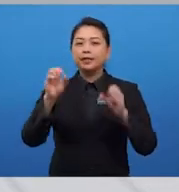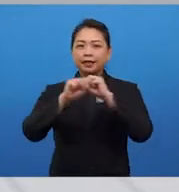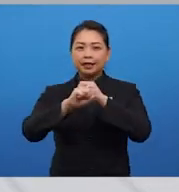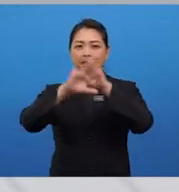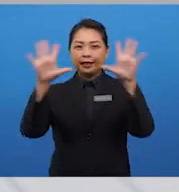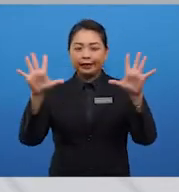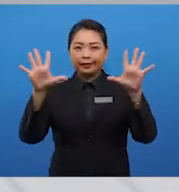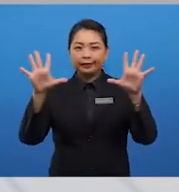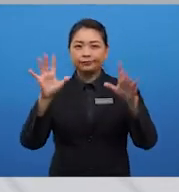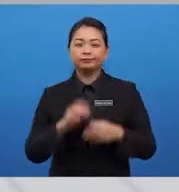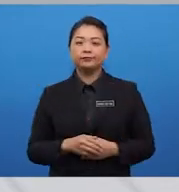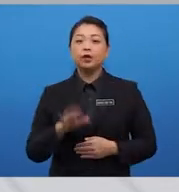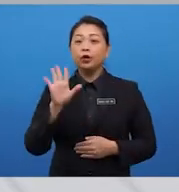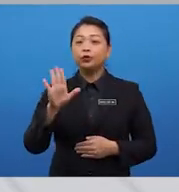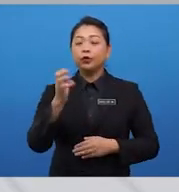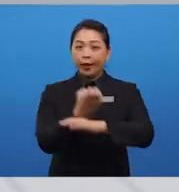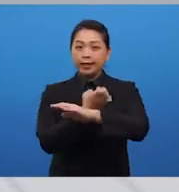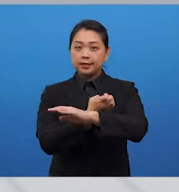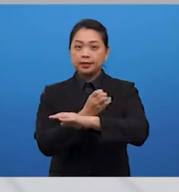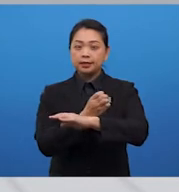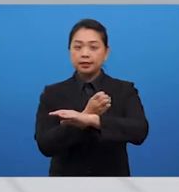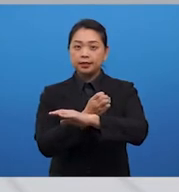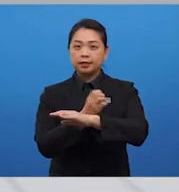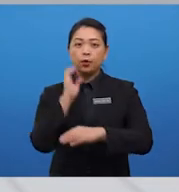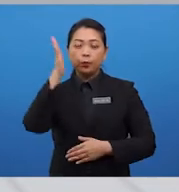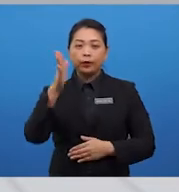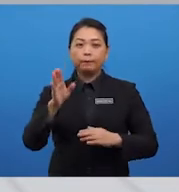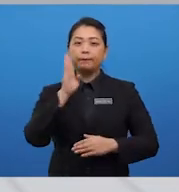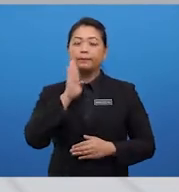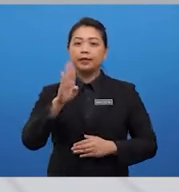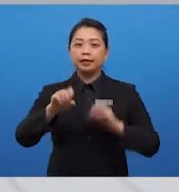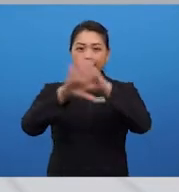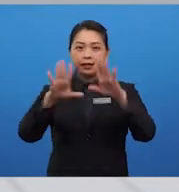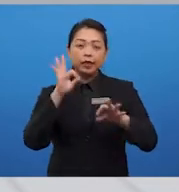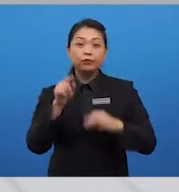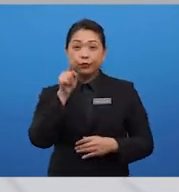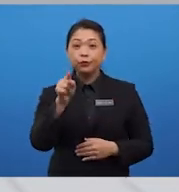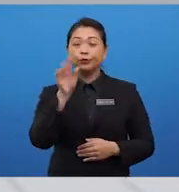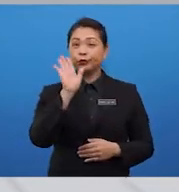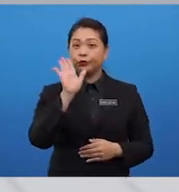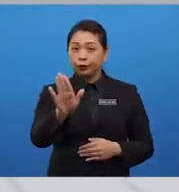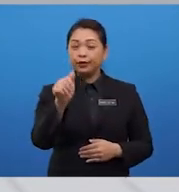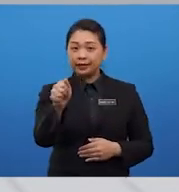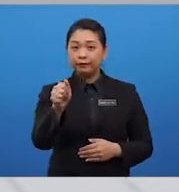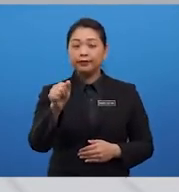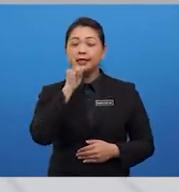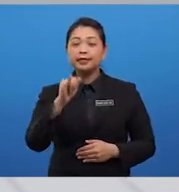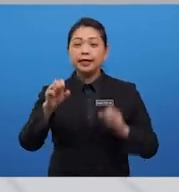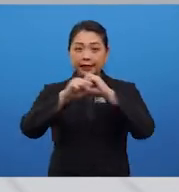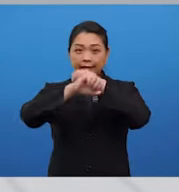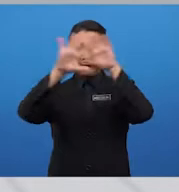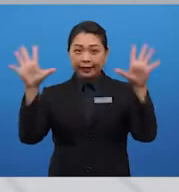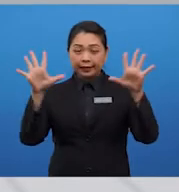Your writing, your essay will only be clear if you yourself are clear in your head of the subject matter.